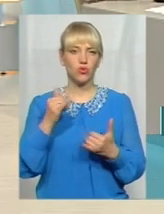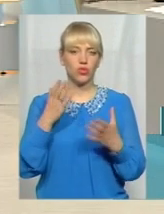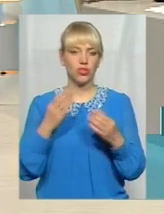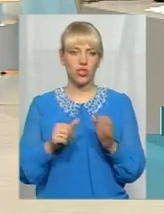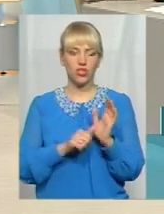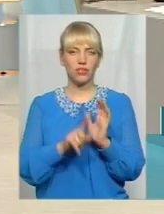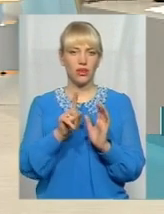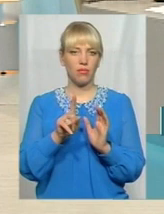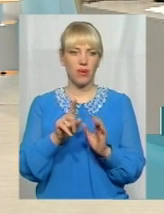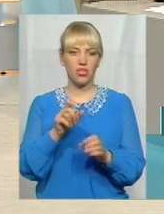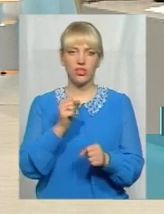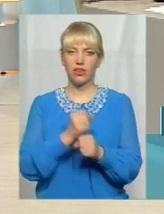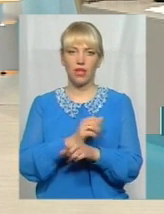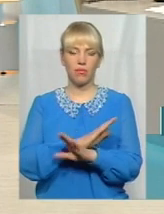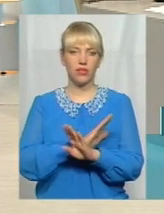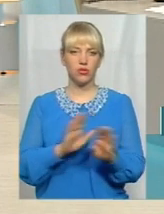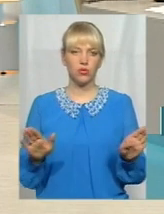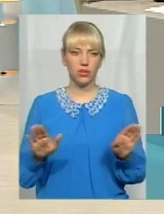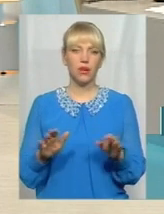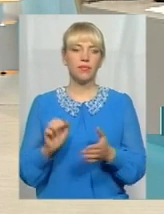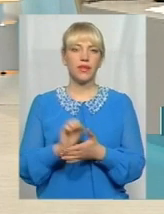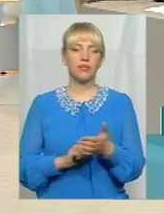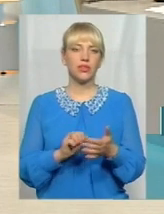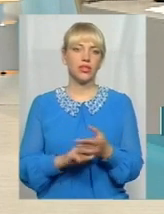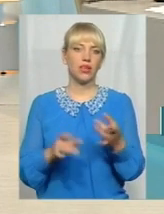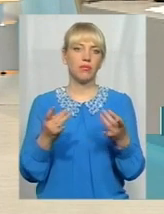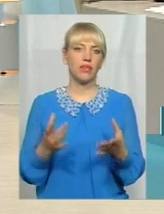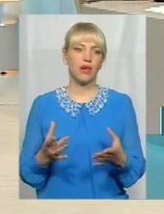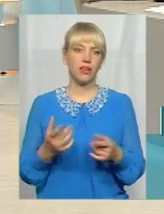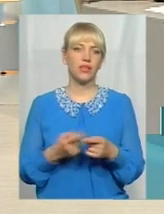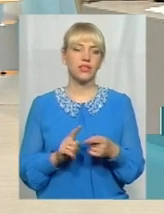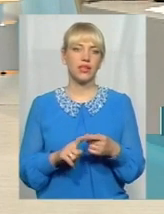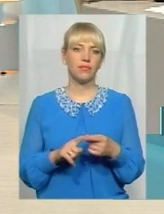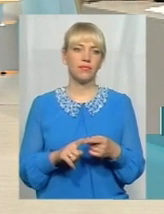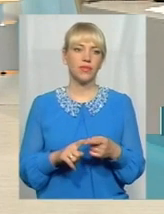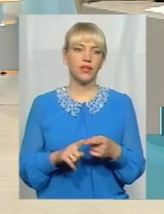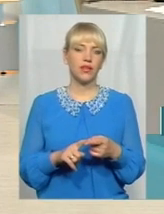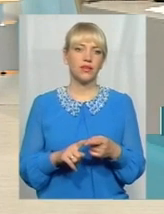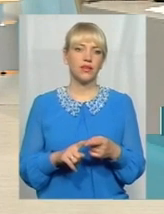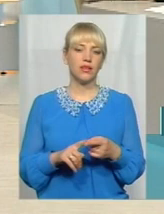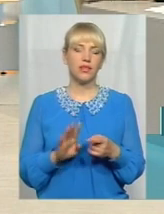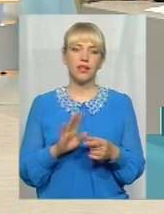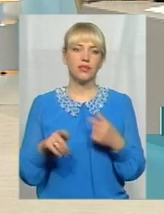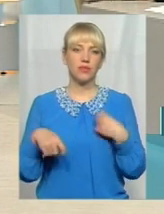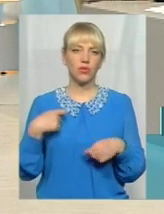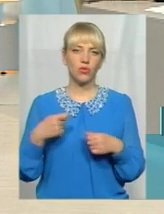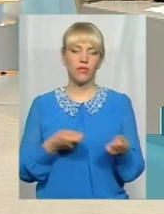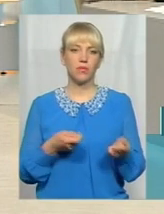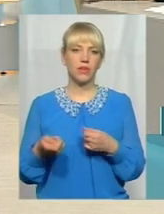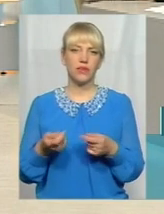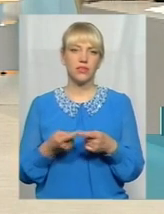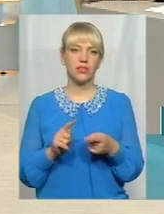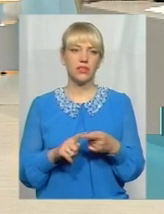61 маршрут не працює. Причина дуже банальна. Це навіть не збиткові перевезення, це